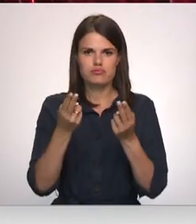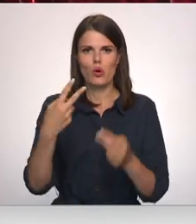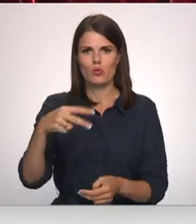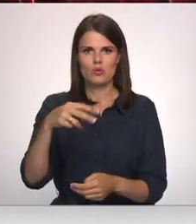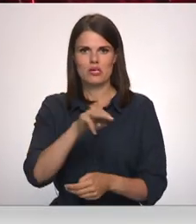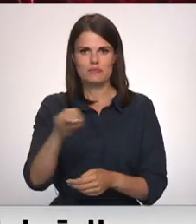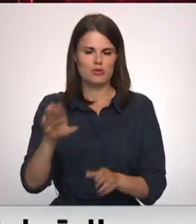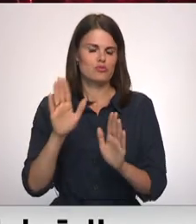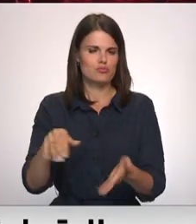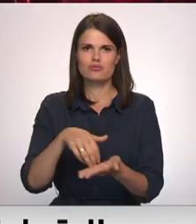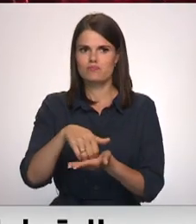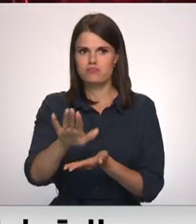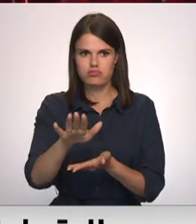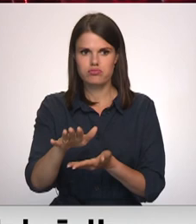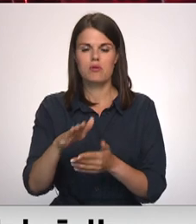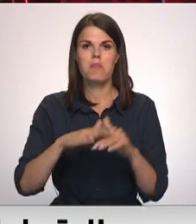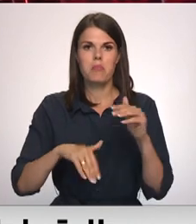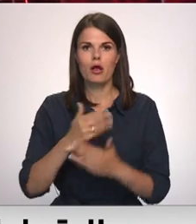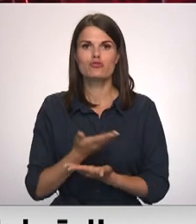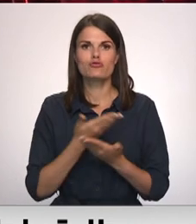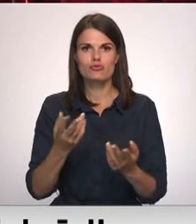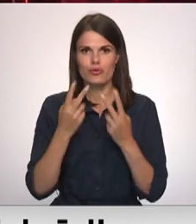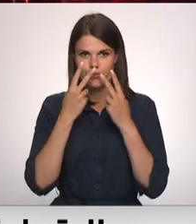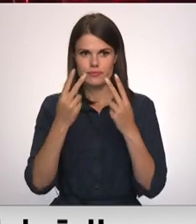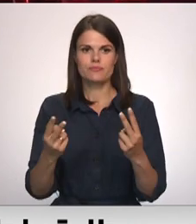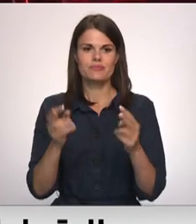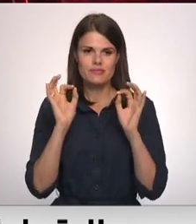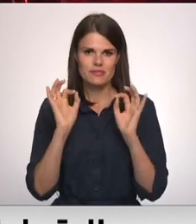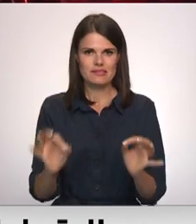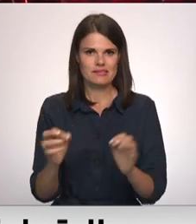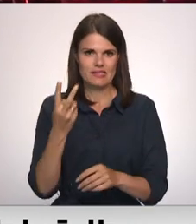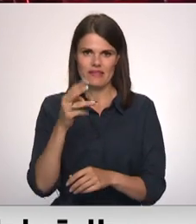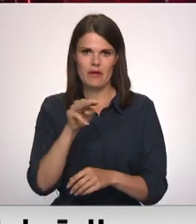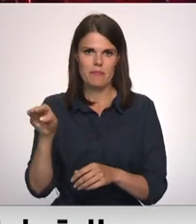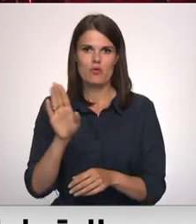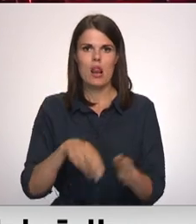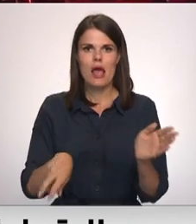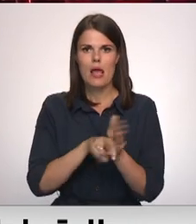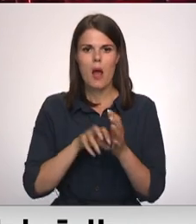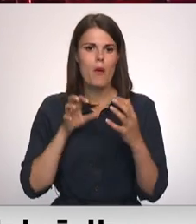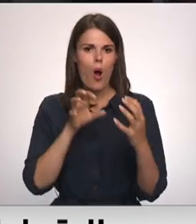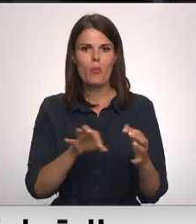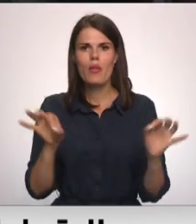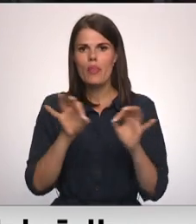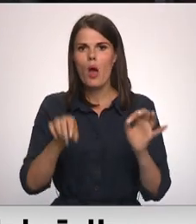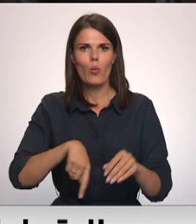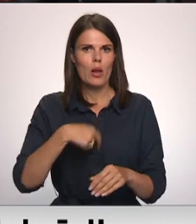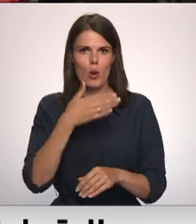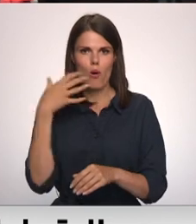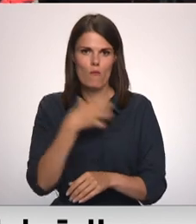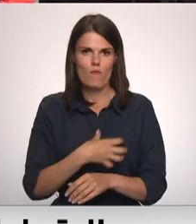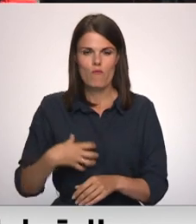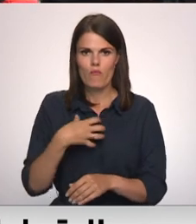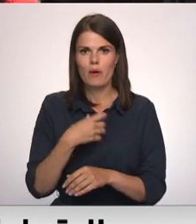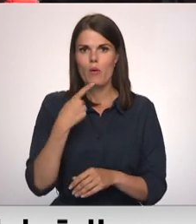praktiki, prakse parādīja, ka tās ir divus minūtes, lai iekāt autobusā, nekas ilgāt nav vajadzīgs. Kārētē vēl